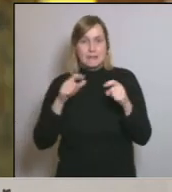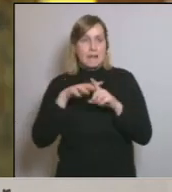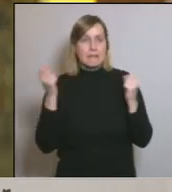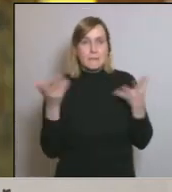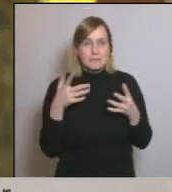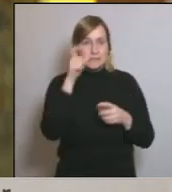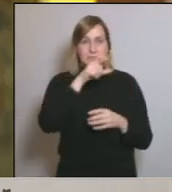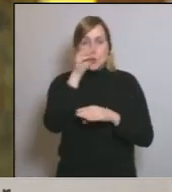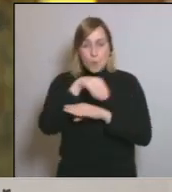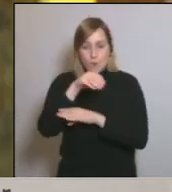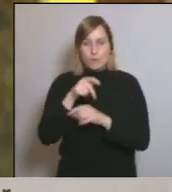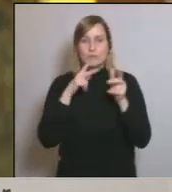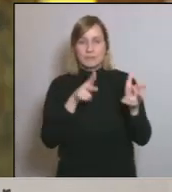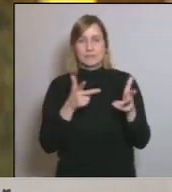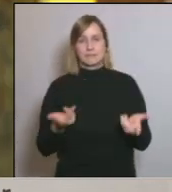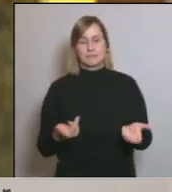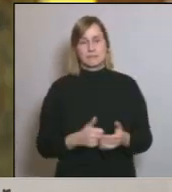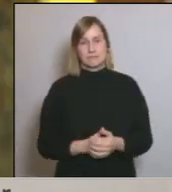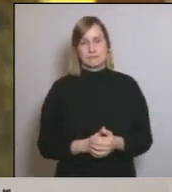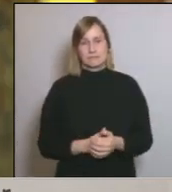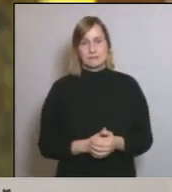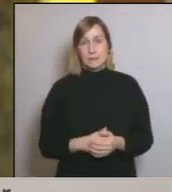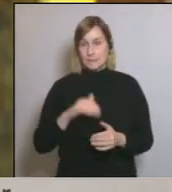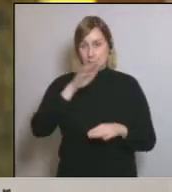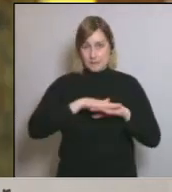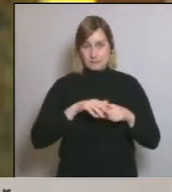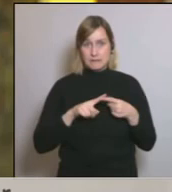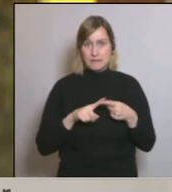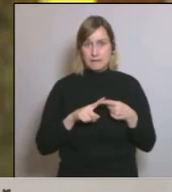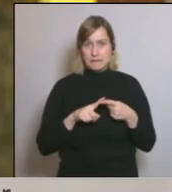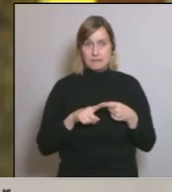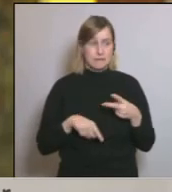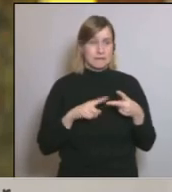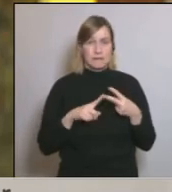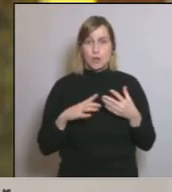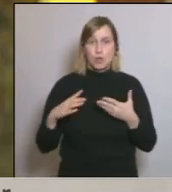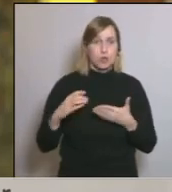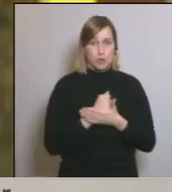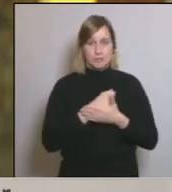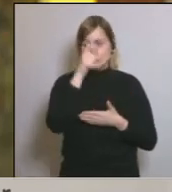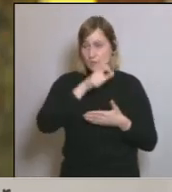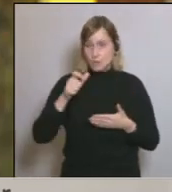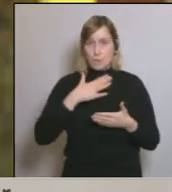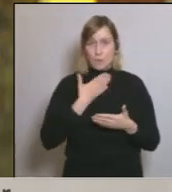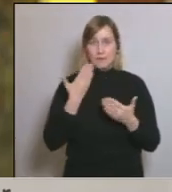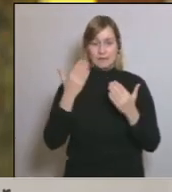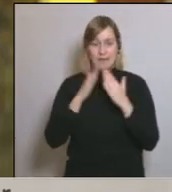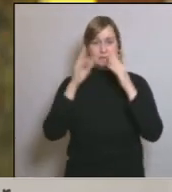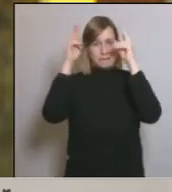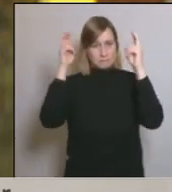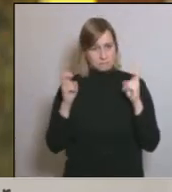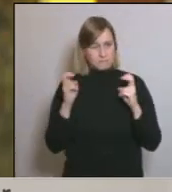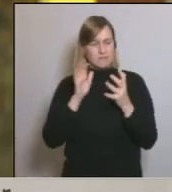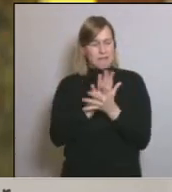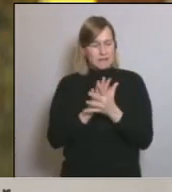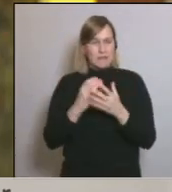cuidadors, de les residències. Bàsic. Després que totes les persones puguin quedar-se a casa, tranquil·les,